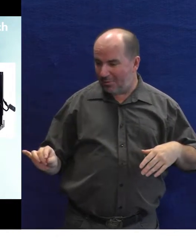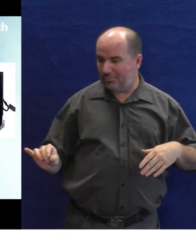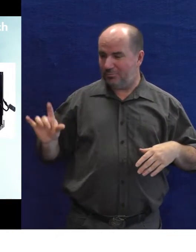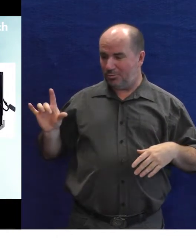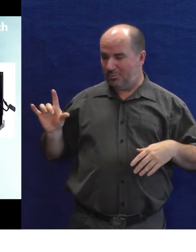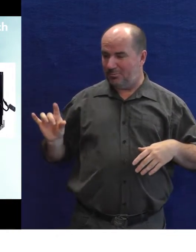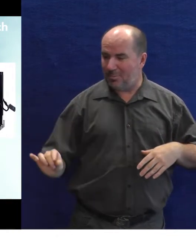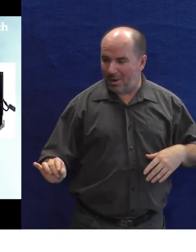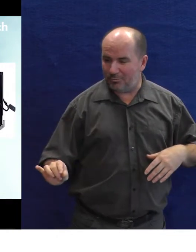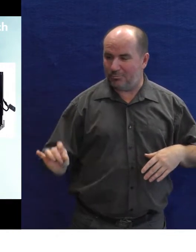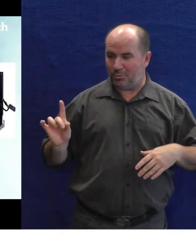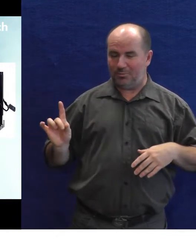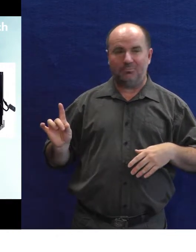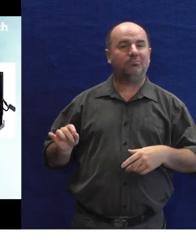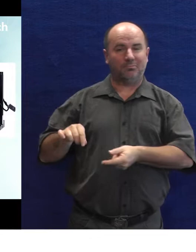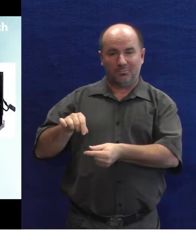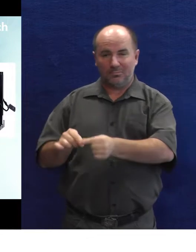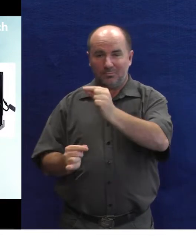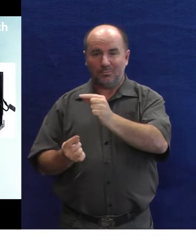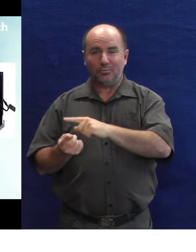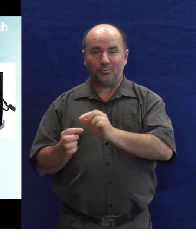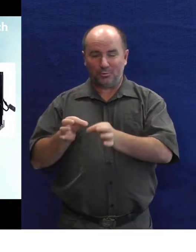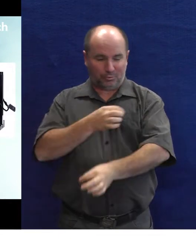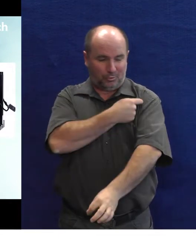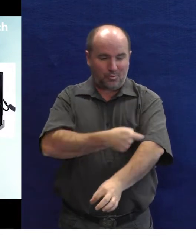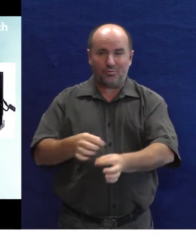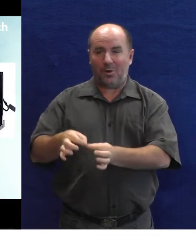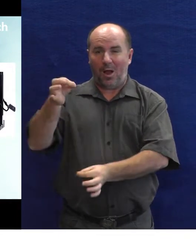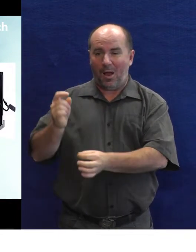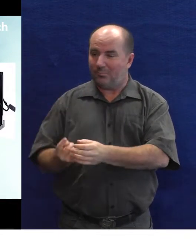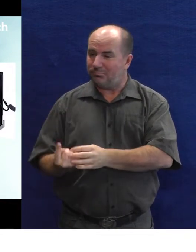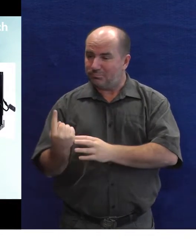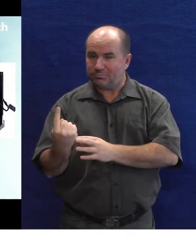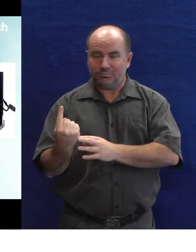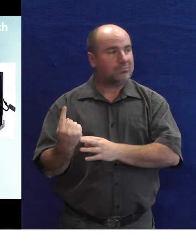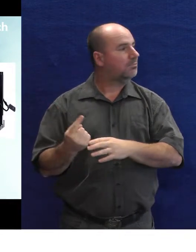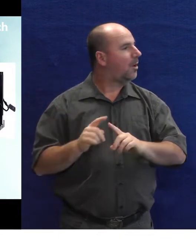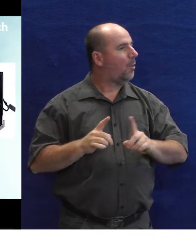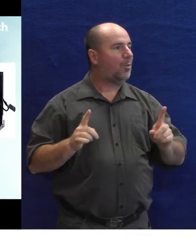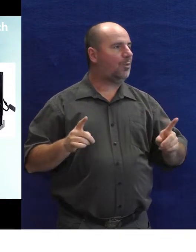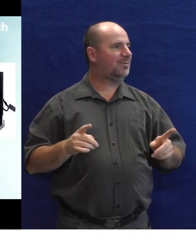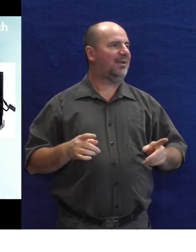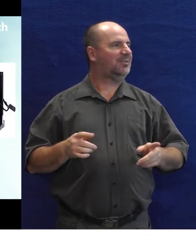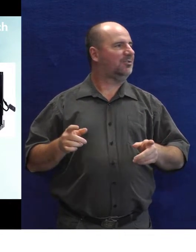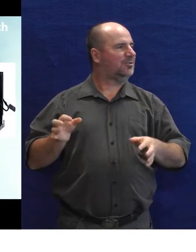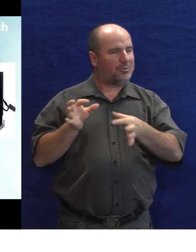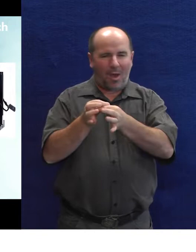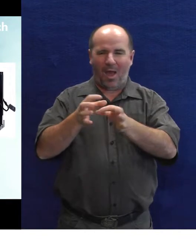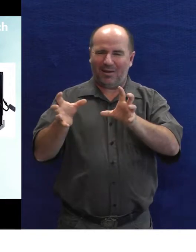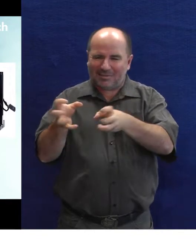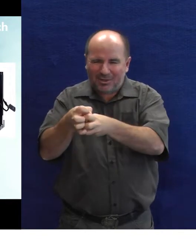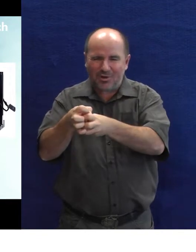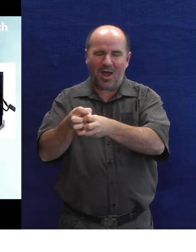rukou píšu, uvolním těm stisk a ta tuška se zvedne. Různé stojánky, různé